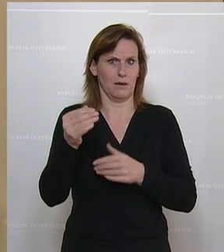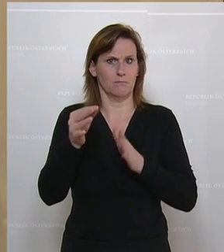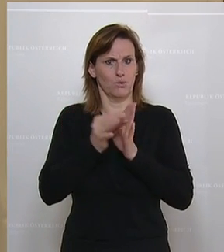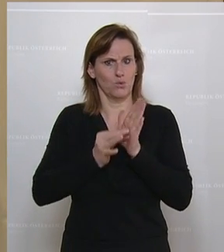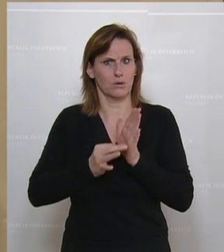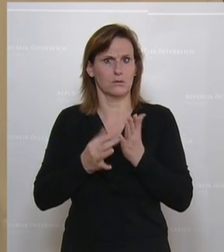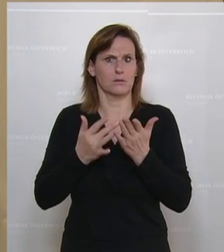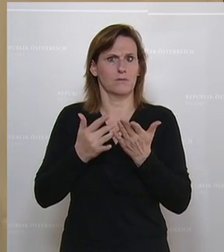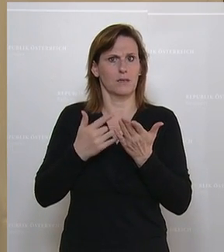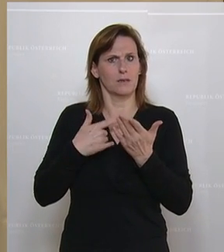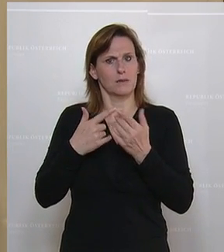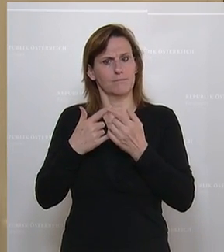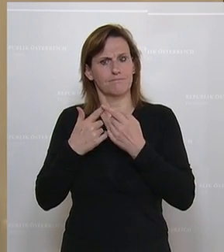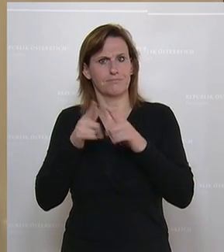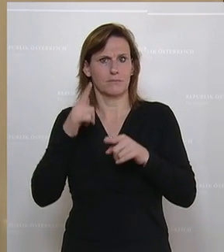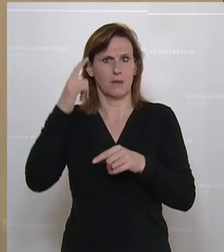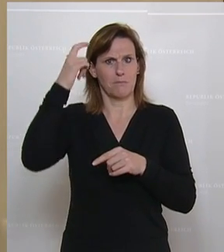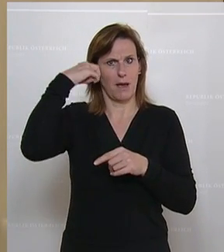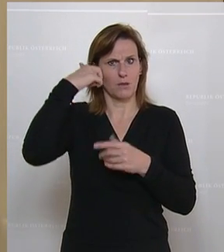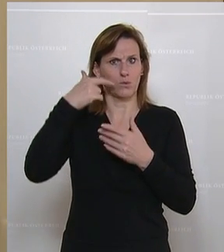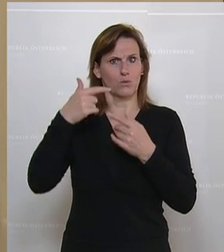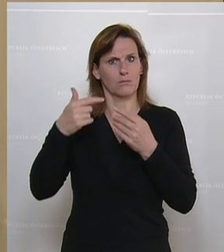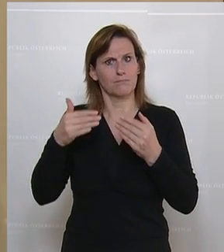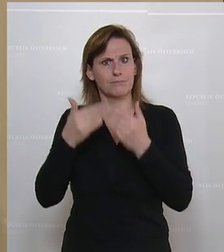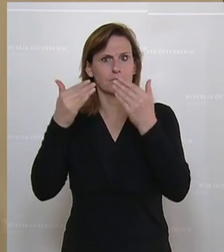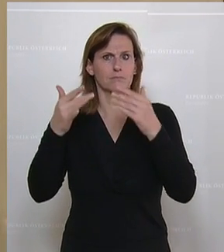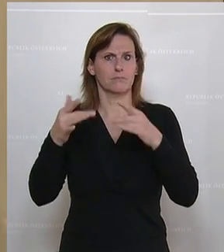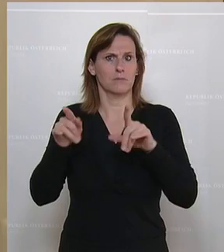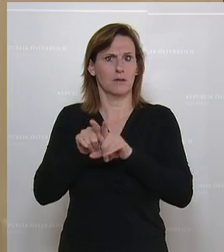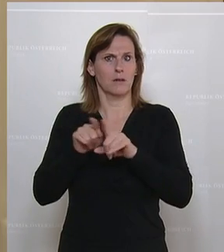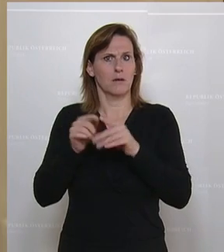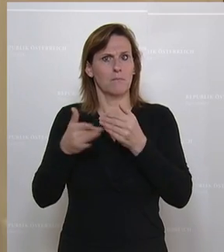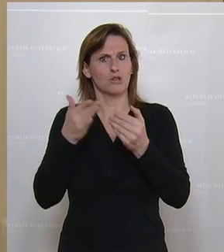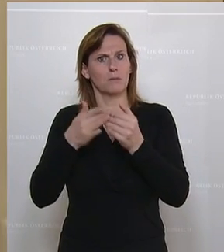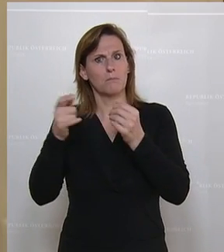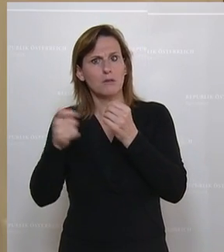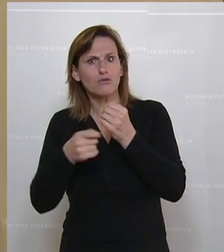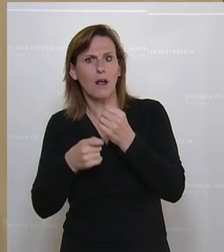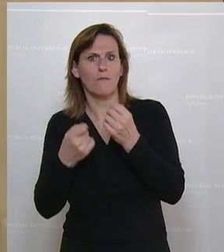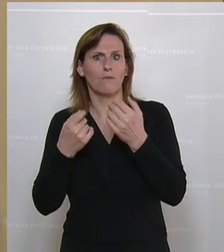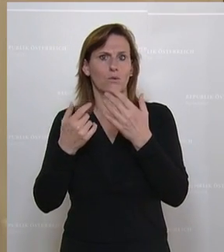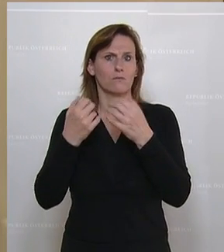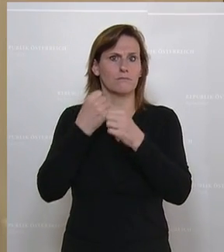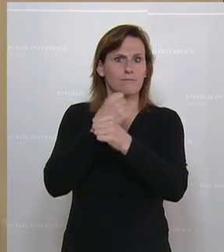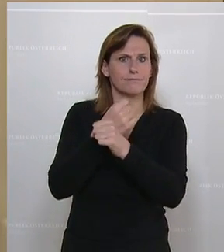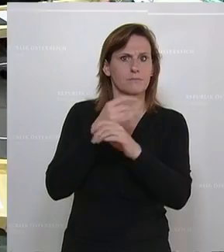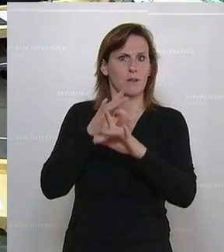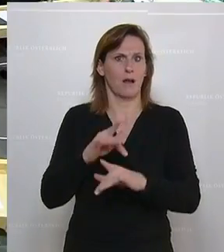wo wir mit der iranischen Politik, sei es Exekutionen, sei es Atom- und Urananreicherung, nicht einverstanden sind.